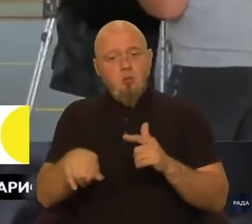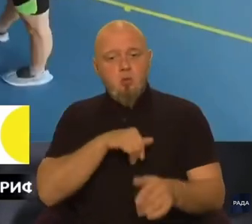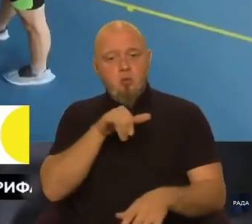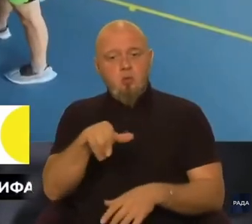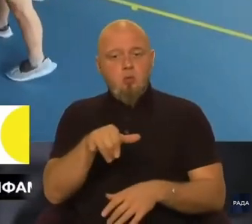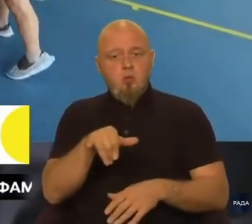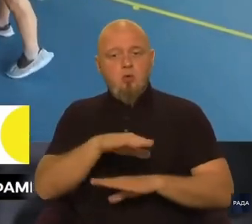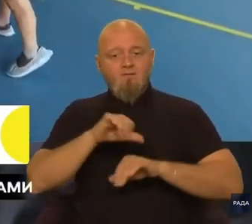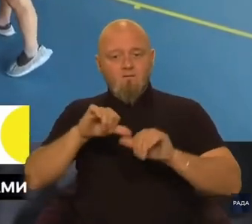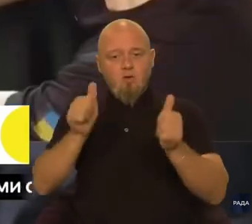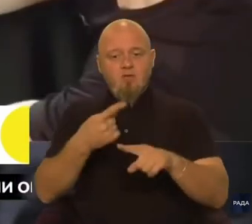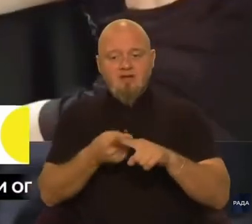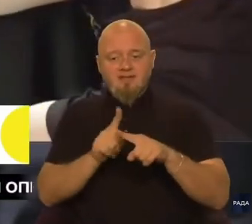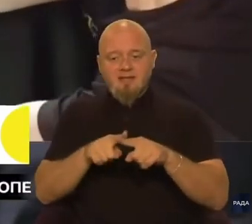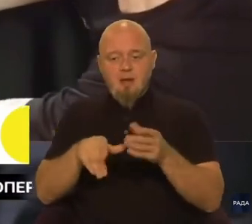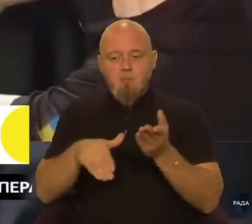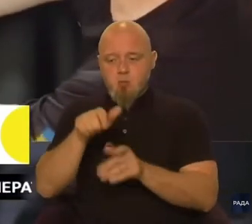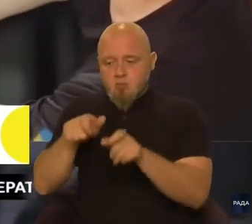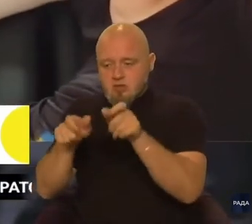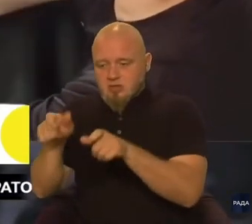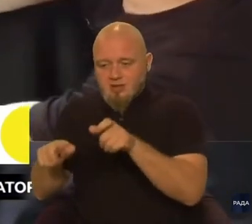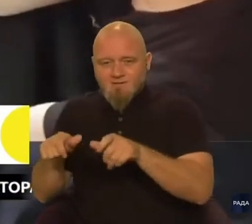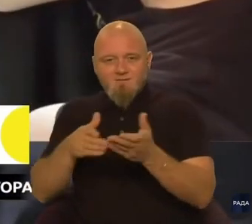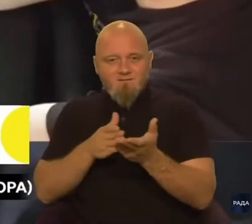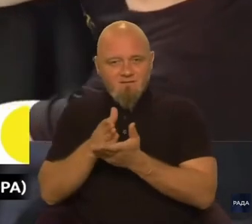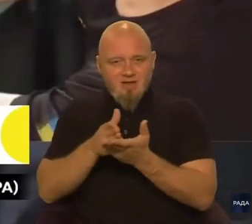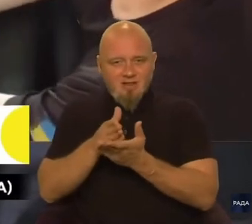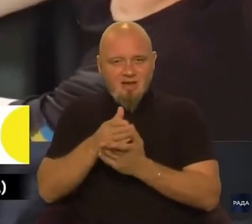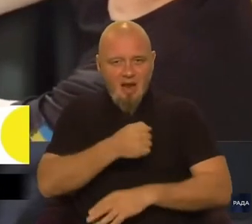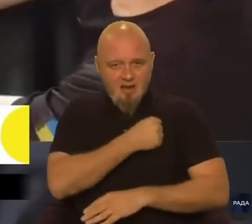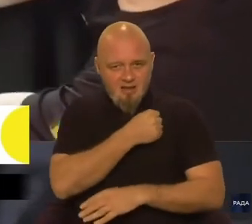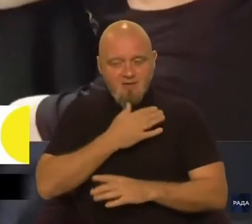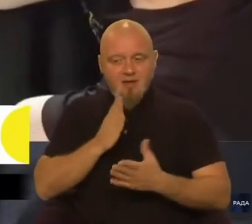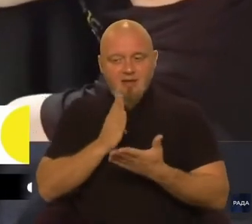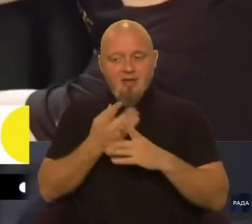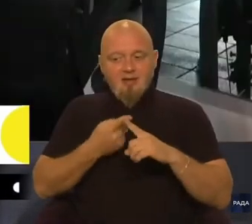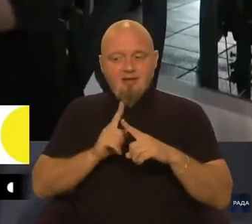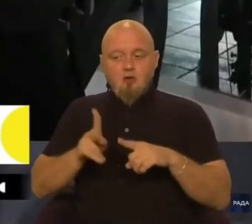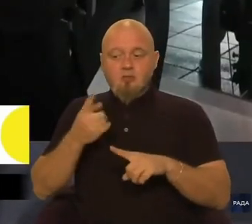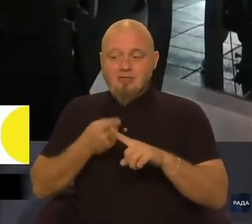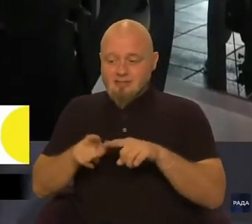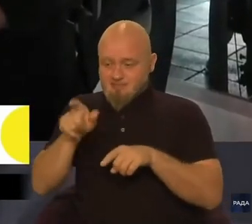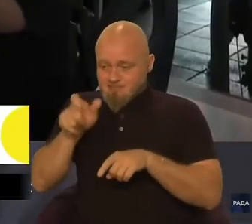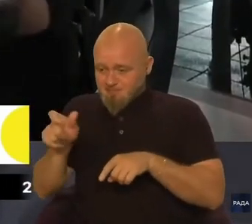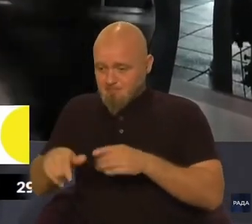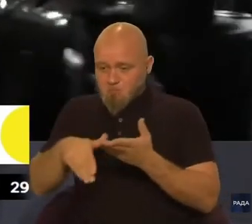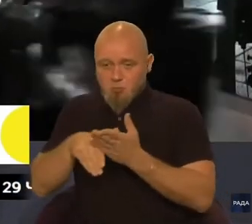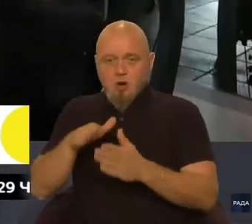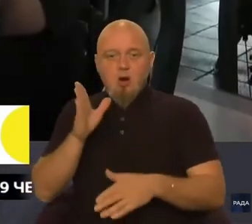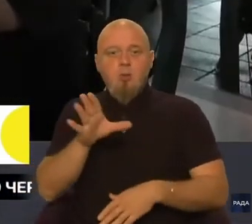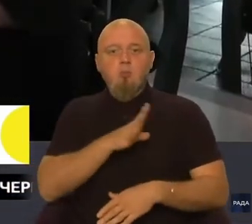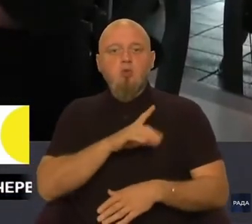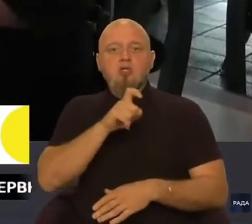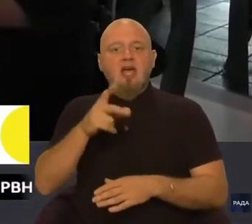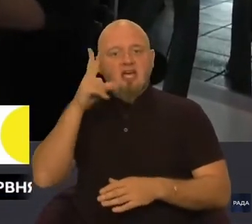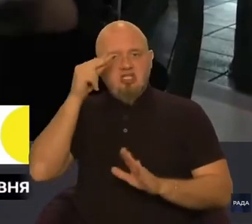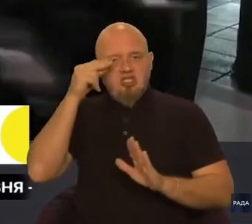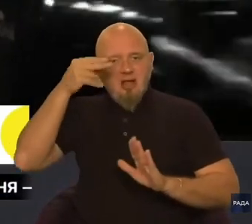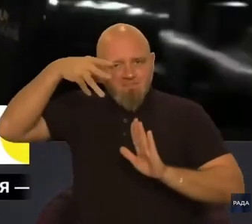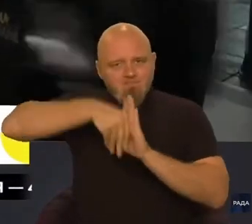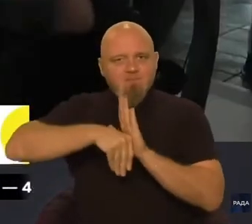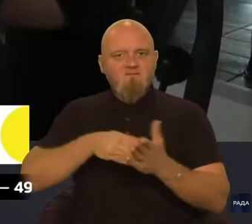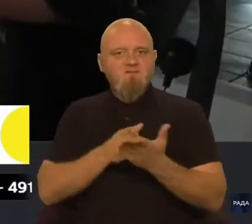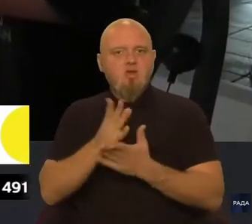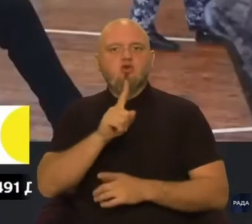формуванні цих помічників ветеранів, є те, щоб ці помічники були саме з числа ветеранів, щоб